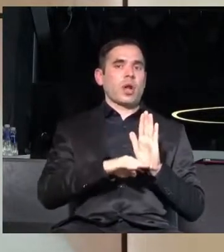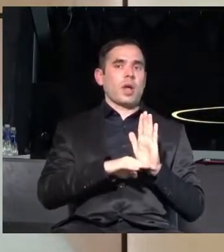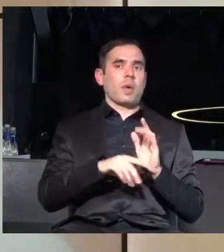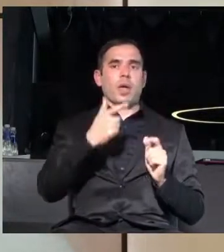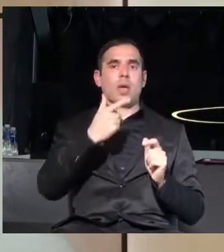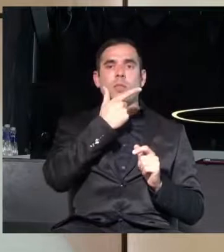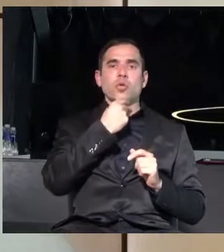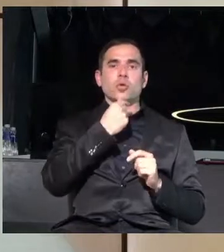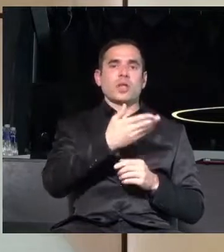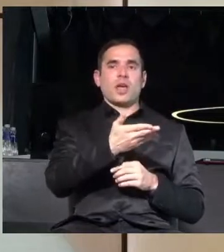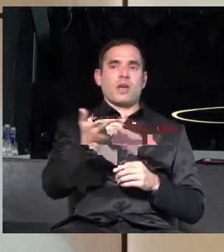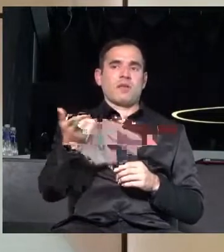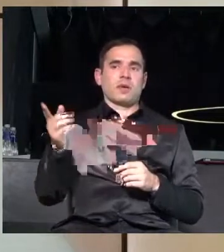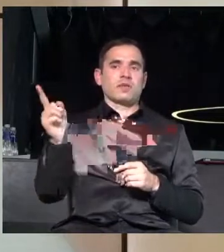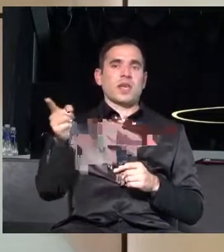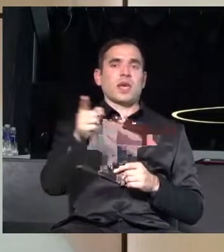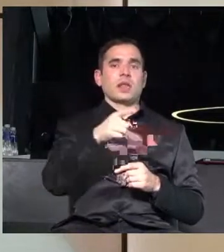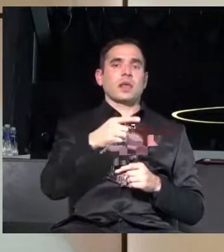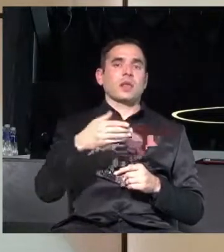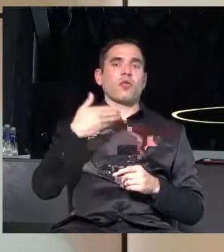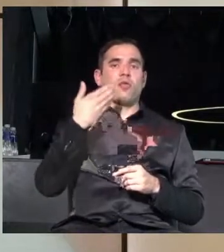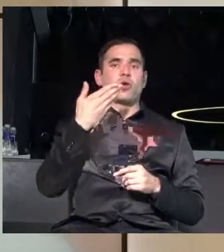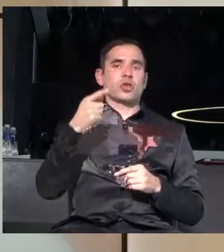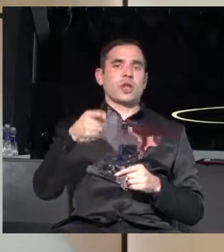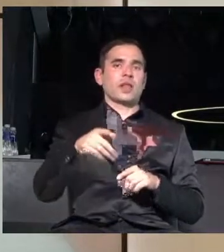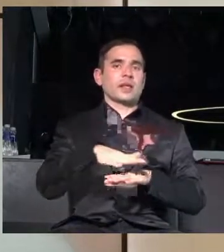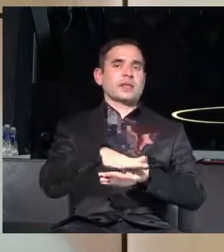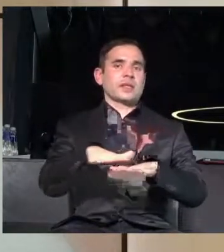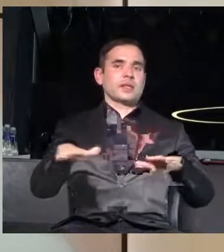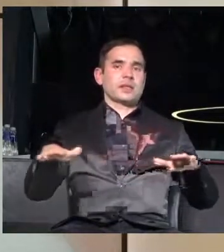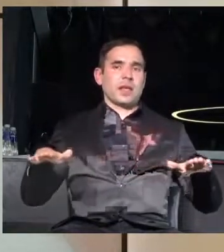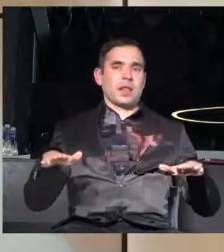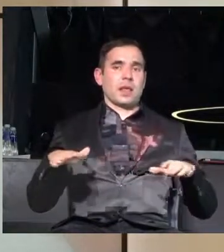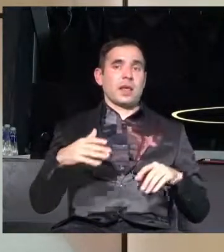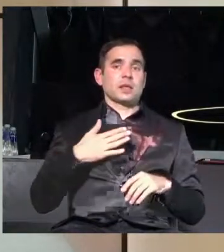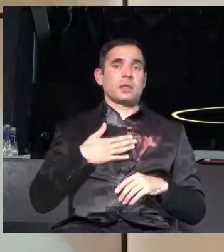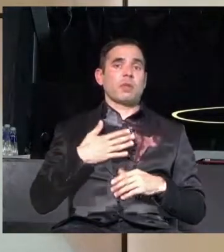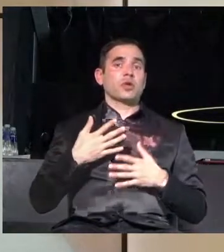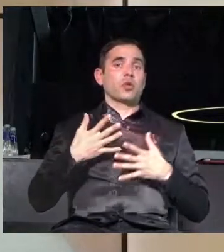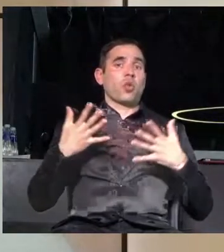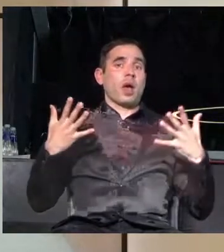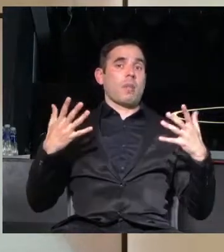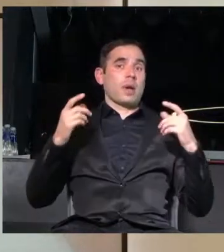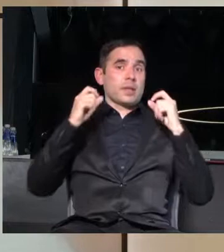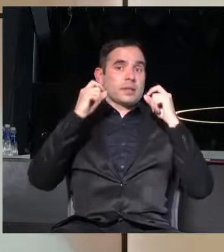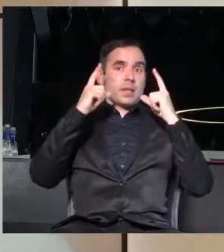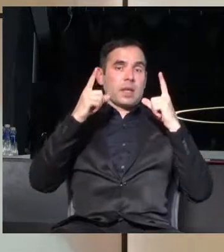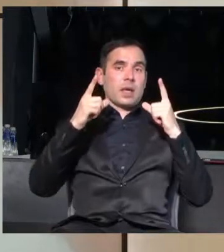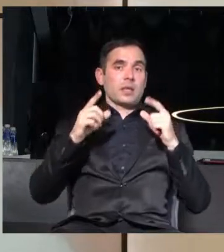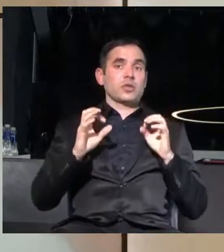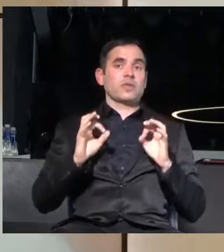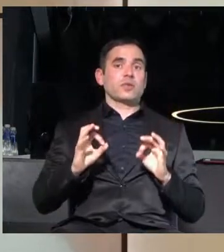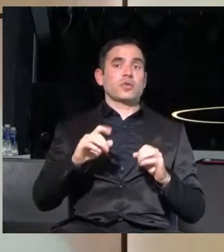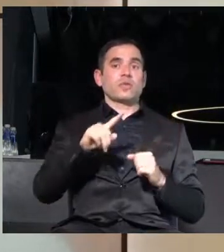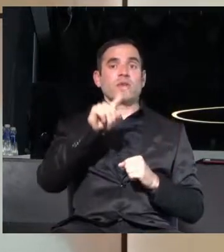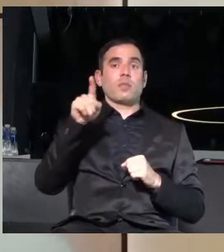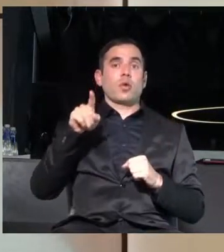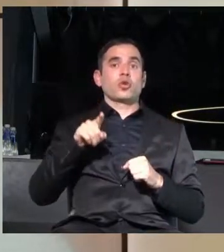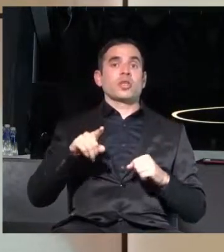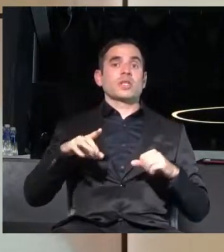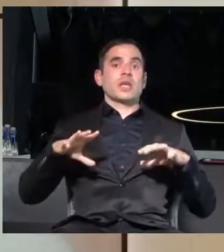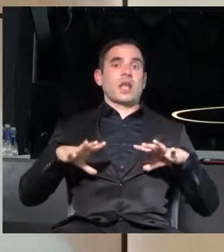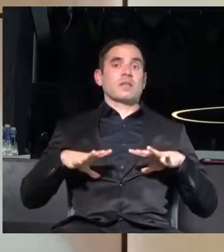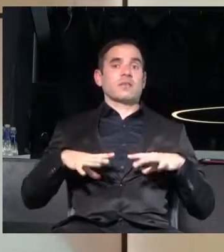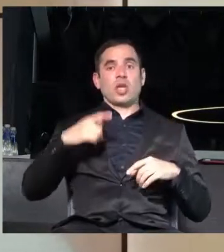говорщите на тази сцена. Но за мен беше голяма изненада, че всъщност въпросът с гражданството и